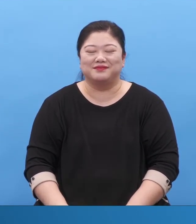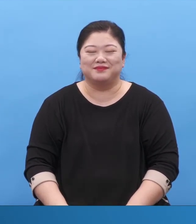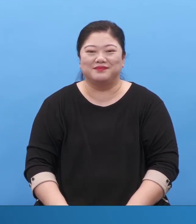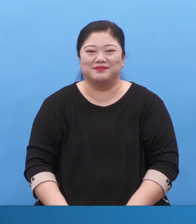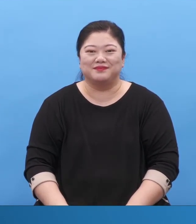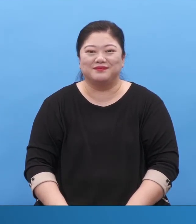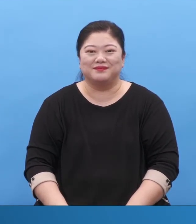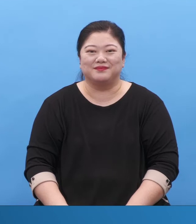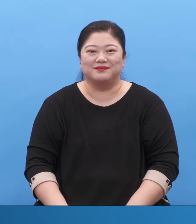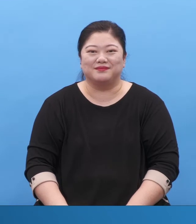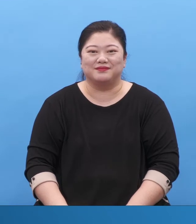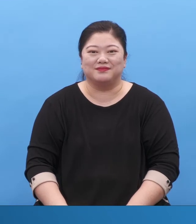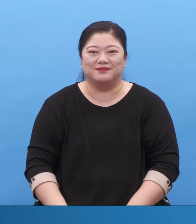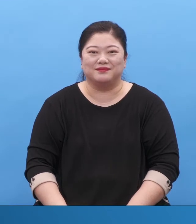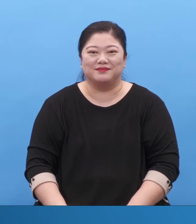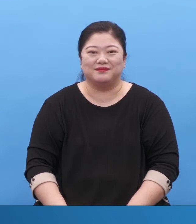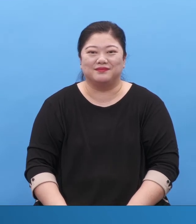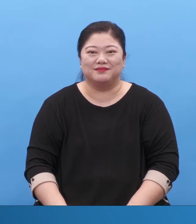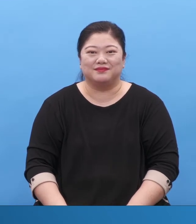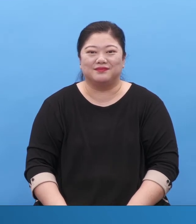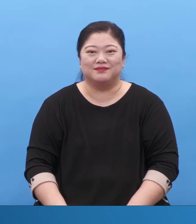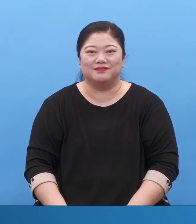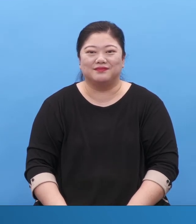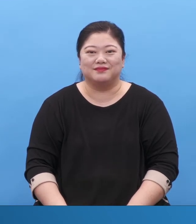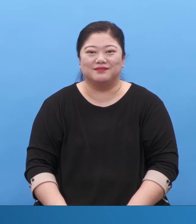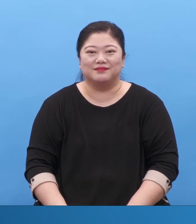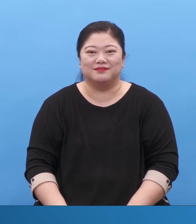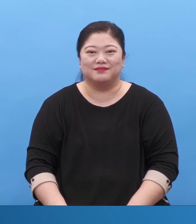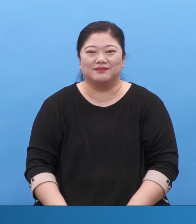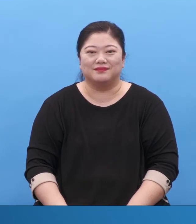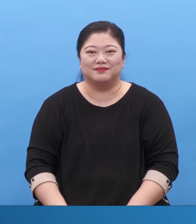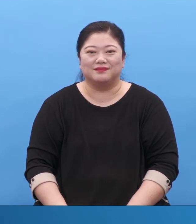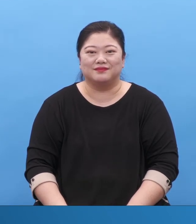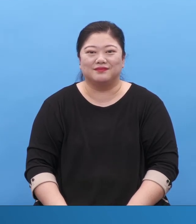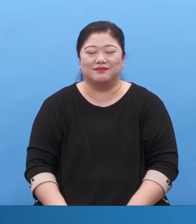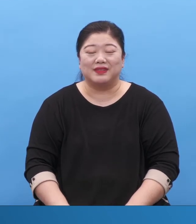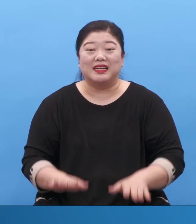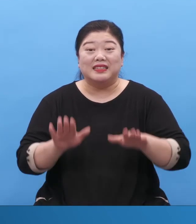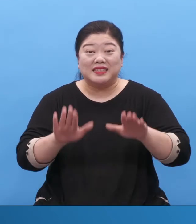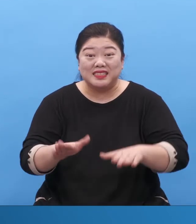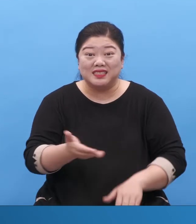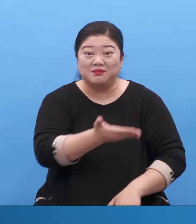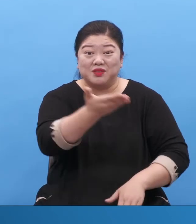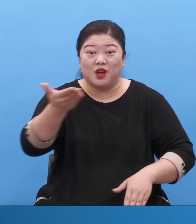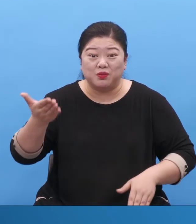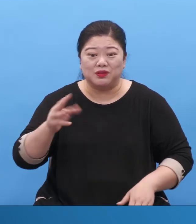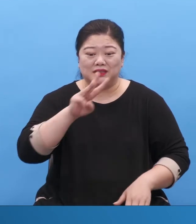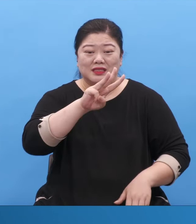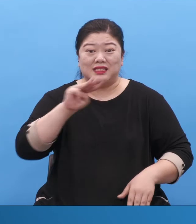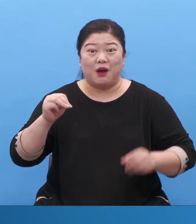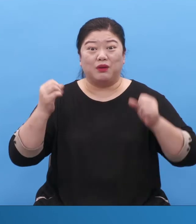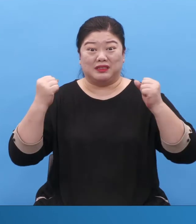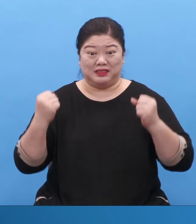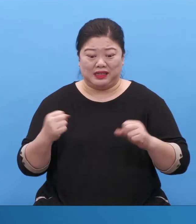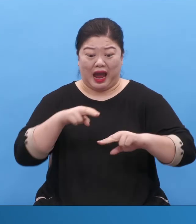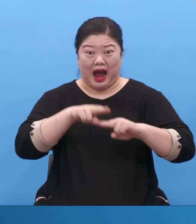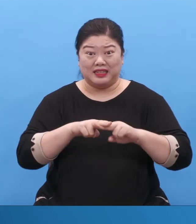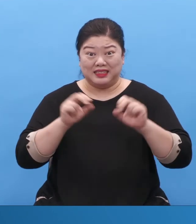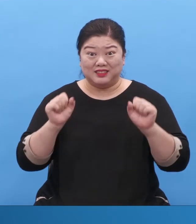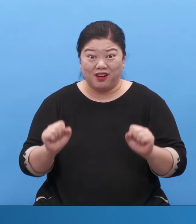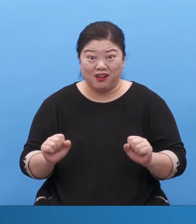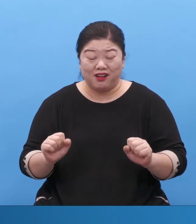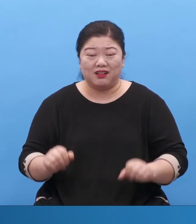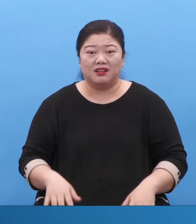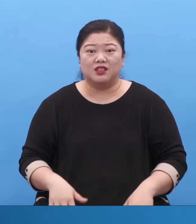내 말이에요. 그래서 아직 여기 앉아계신 여러분은 죽을 자격도 없고 망할